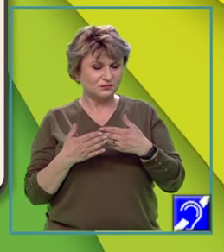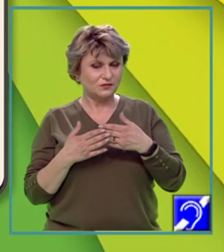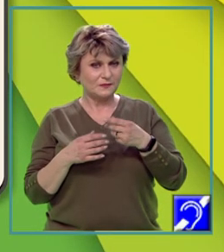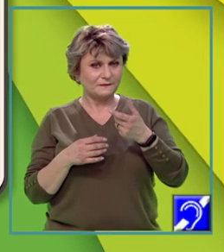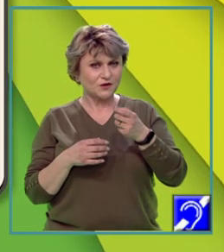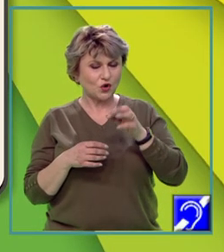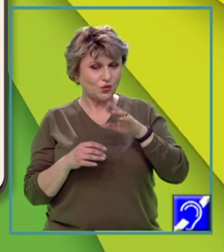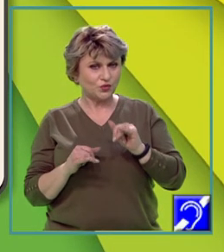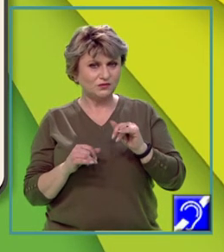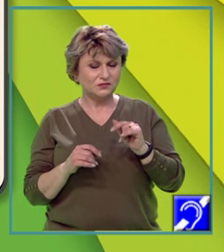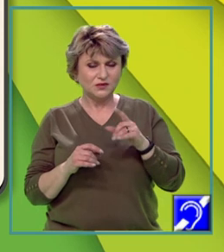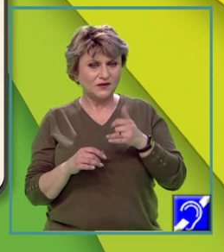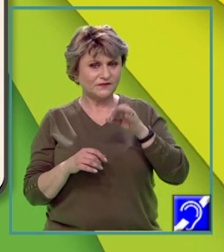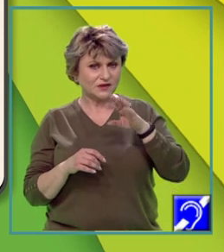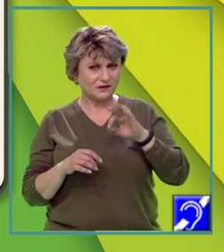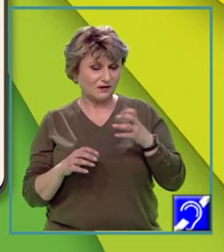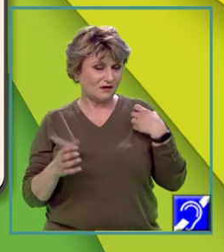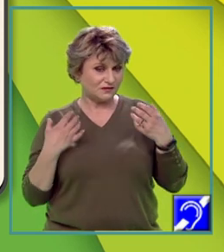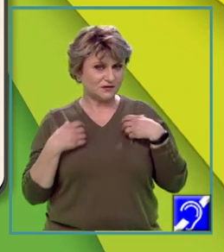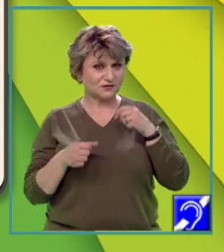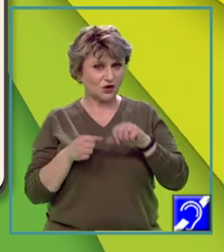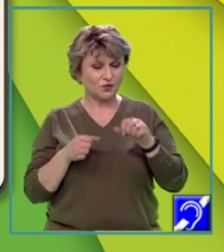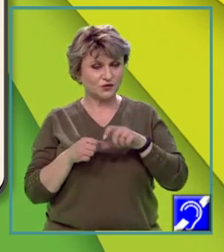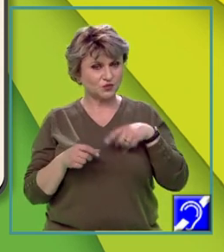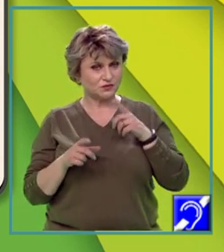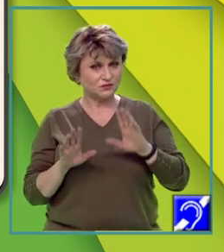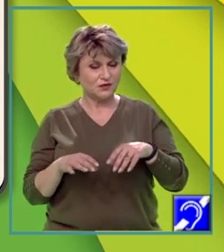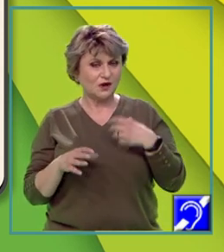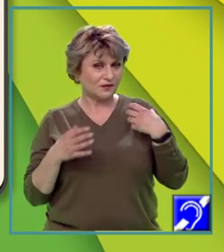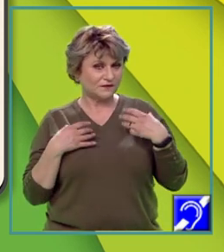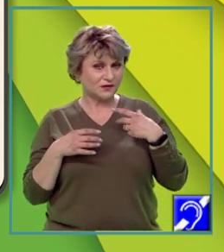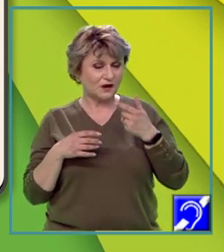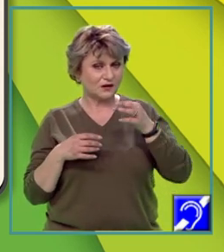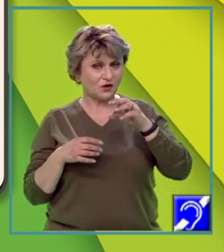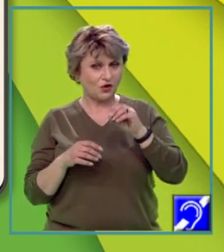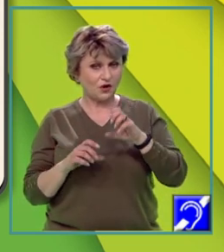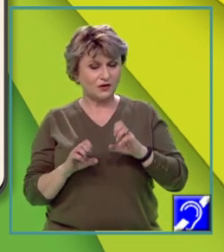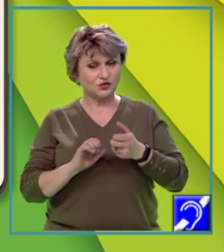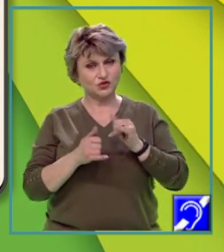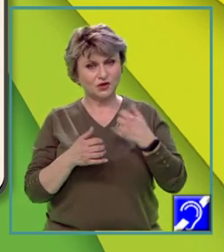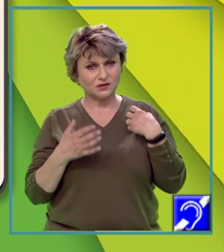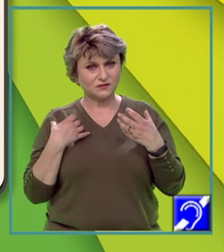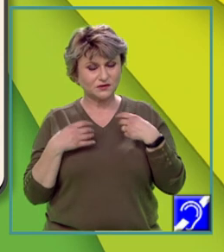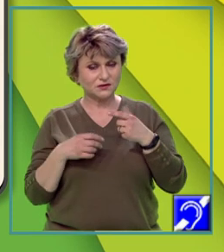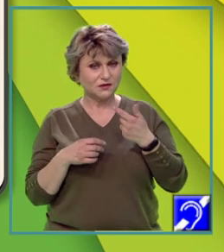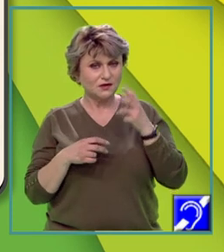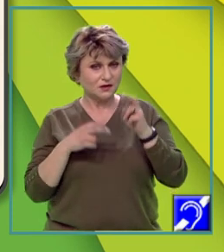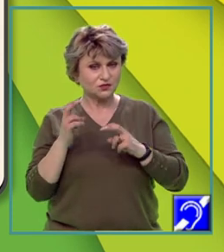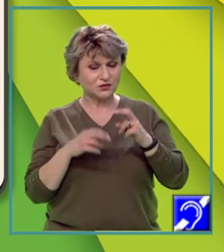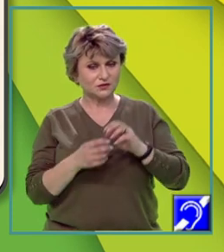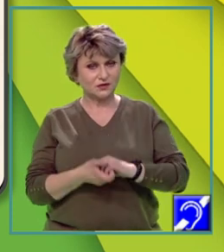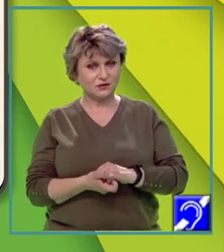fertile. Activitățile economice sunt dominate de activitățile agricole și activitățile industriale.